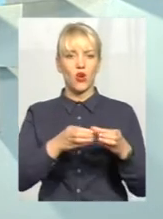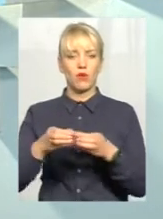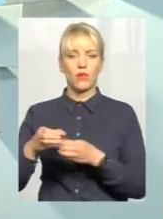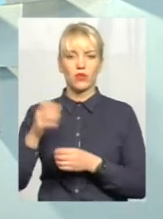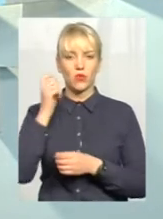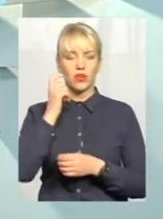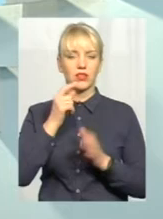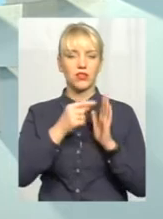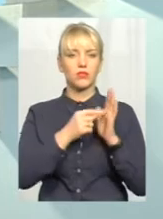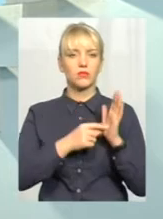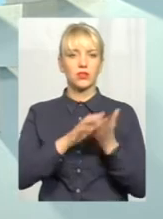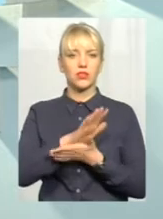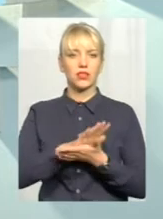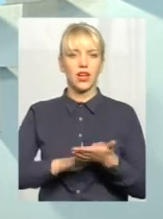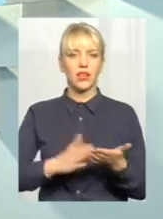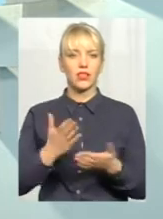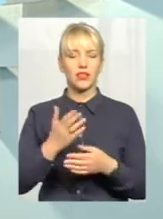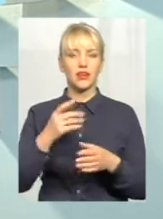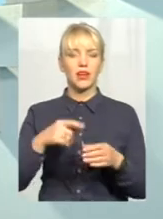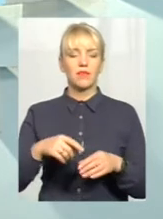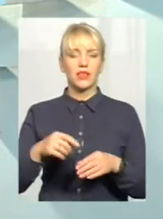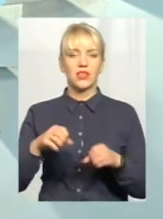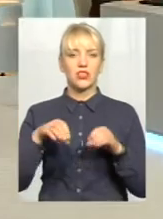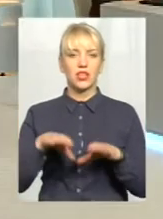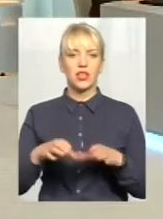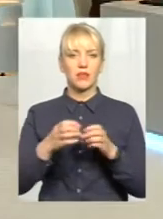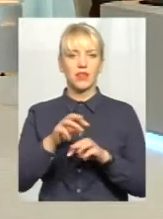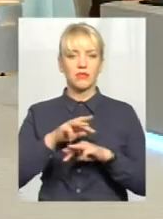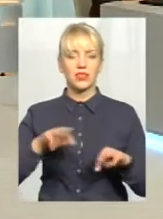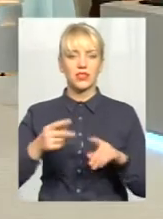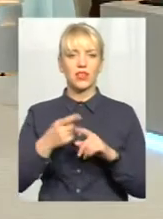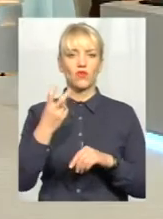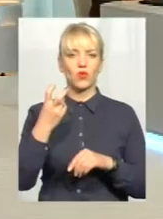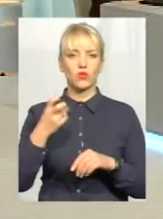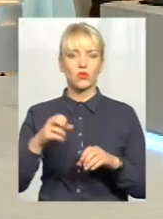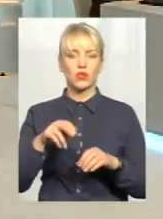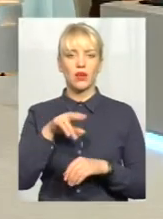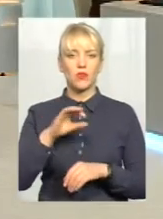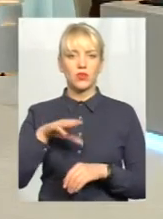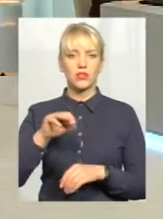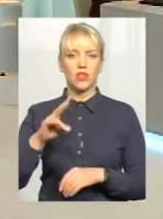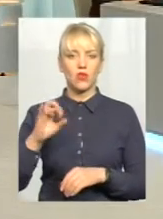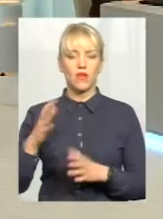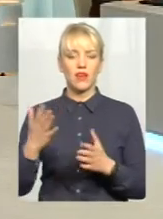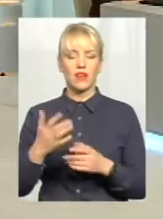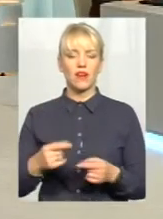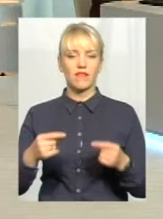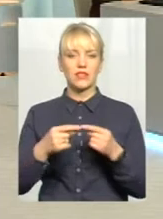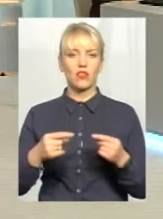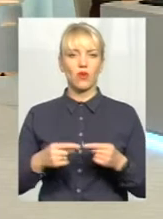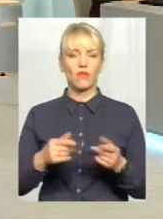розподіл яких далі здійснюється постановою Кабінету міністрів. Це 200-та постанова, яка встановлює порядок і суми.